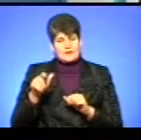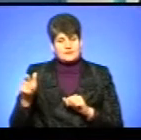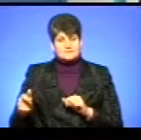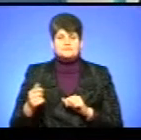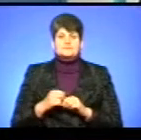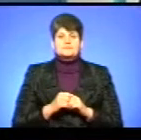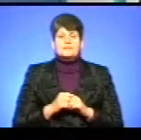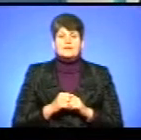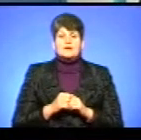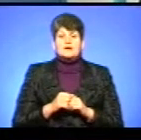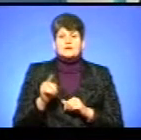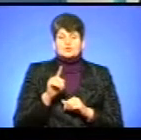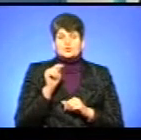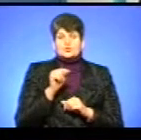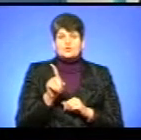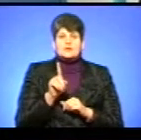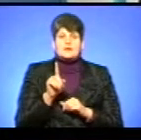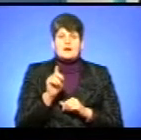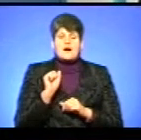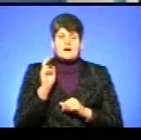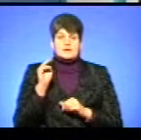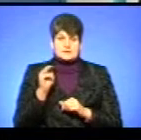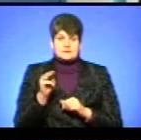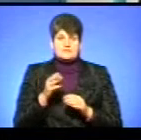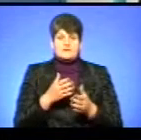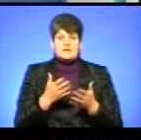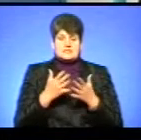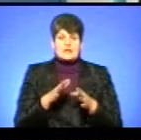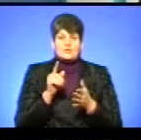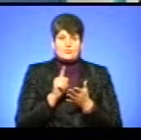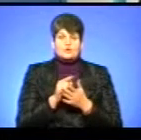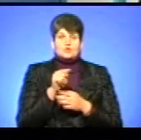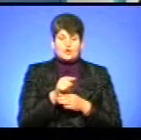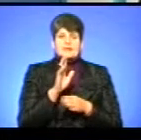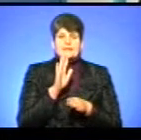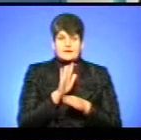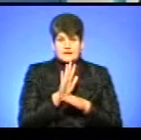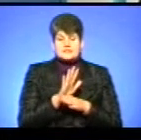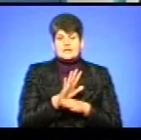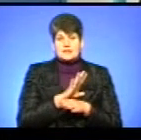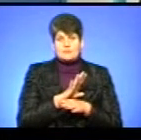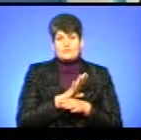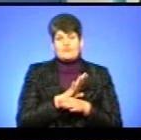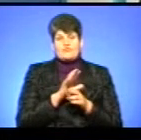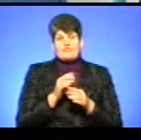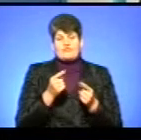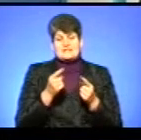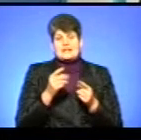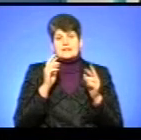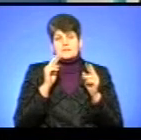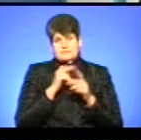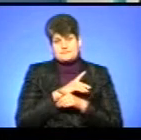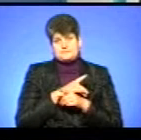Щодо того, який акт все ж таки встановлює обов'язок? Тільки той наказ, який був зараз на даний час, визваний протиправним та нечинним.